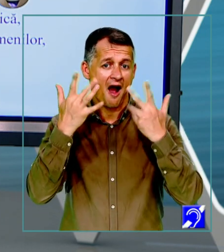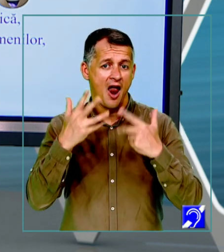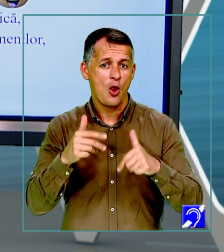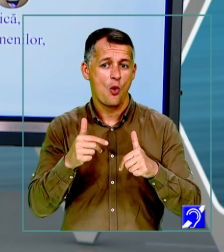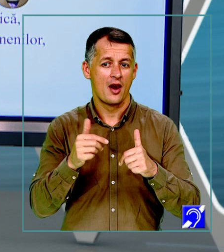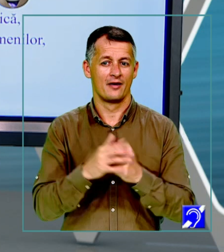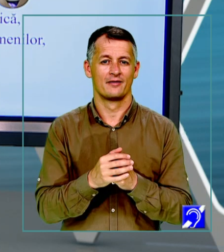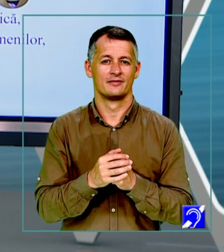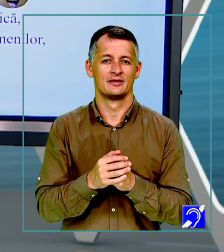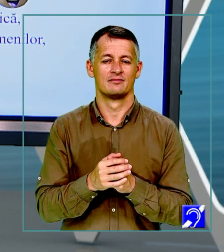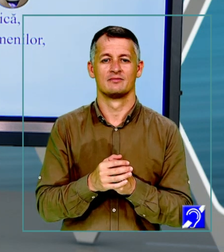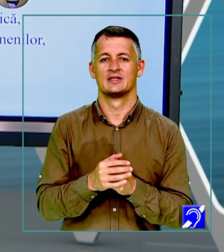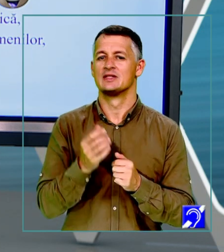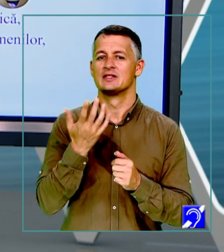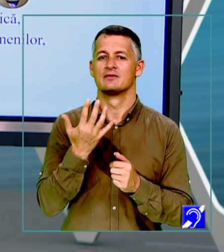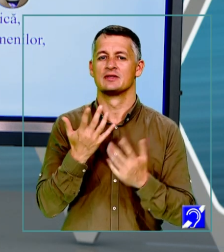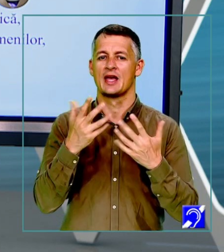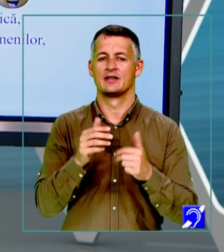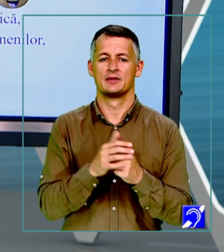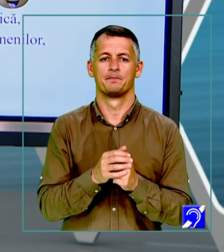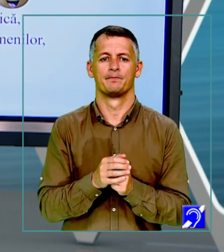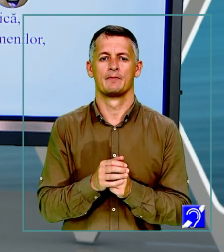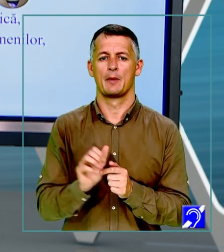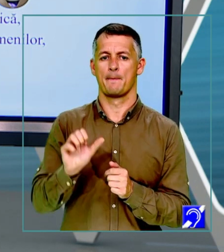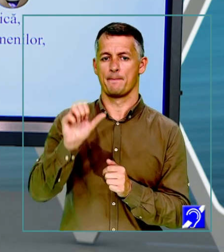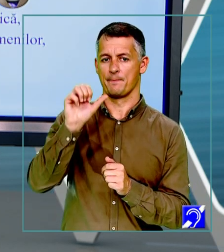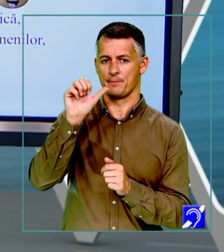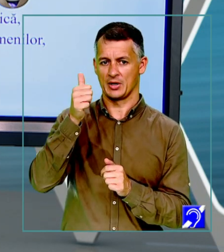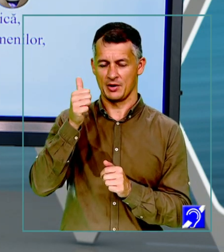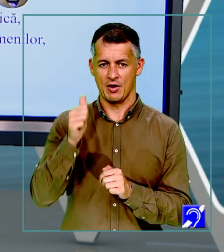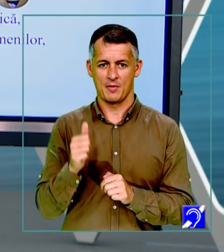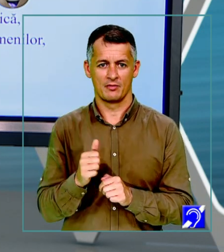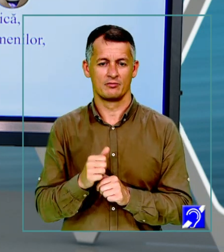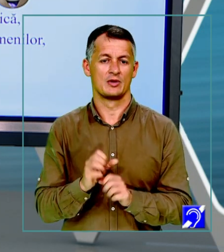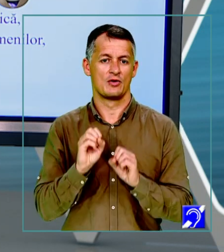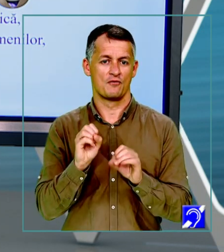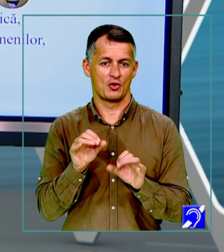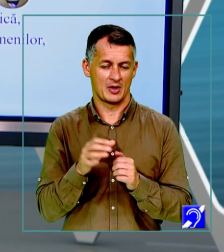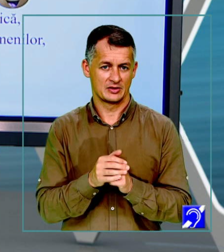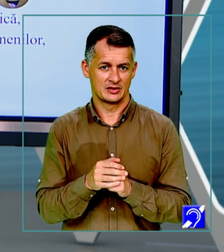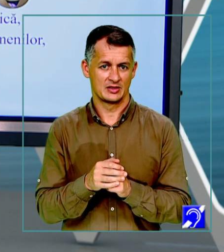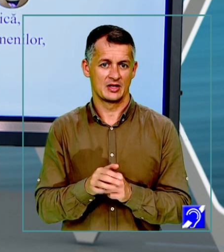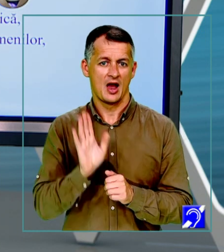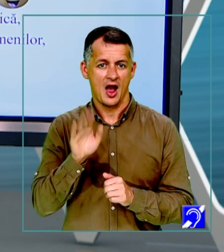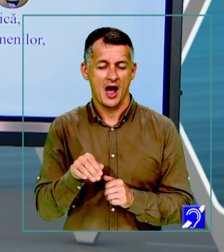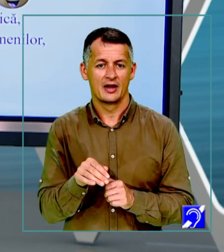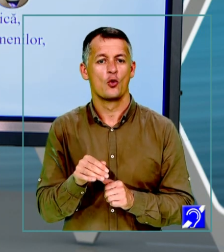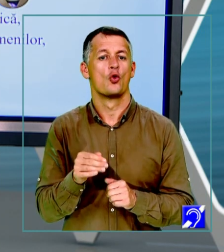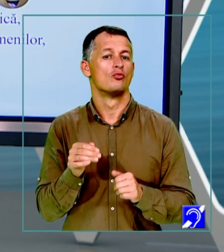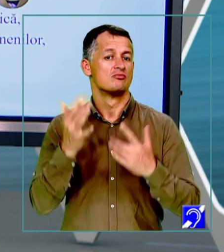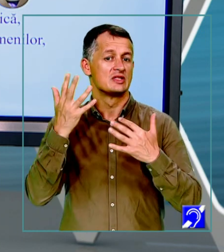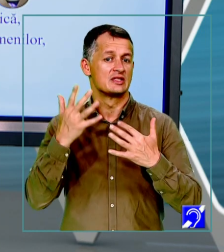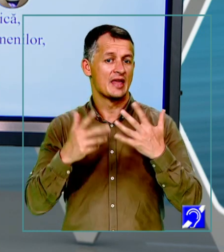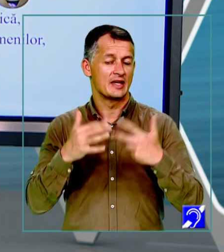ce spun asta? Prima ilustrație inserată în textul de bază, ați observat, conține o statistică